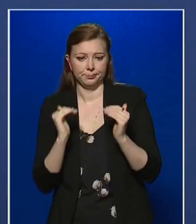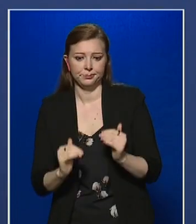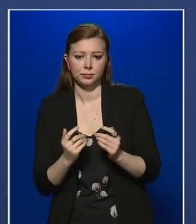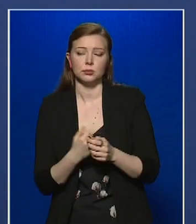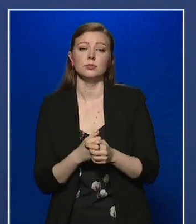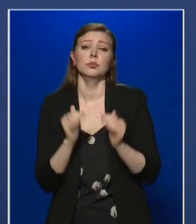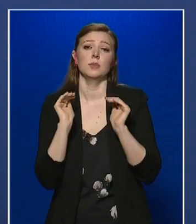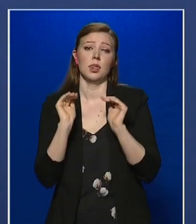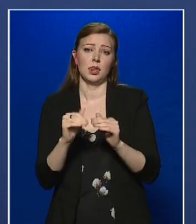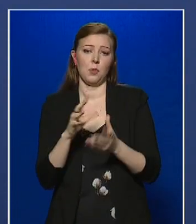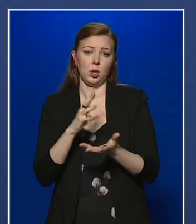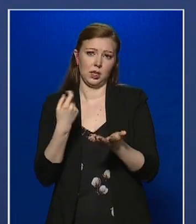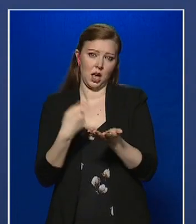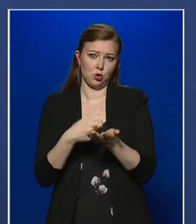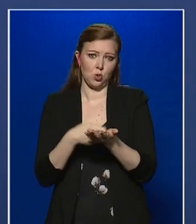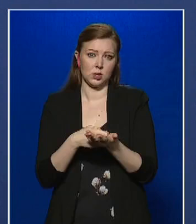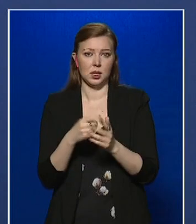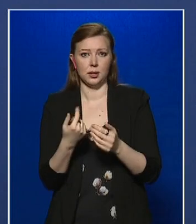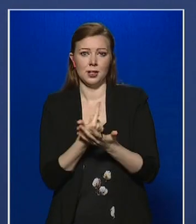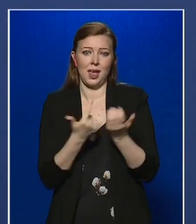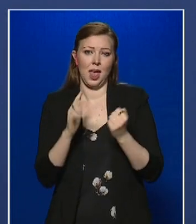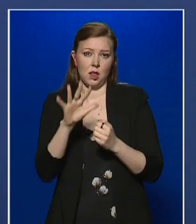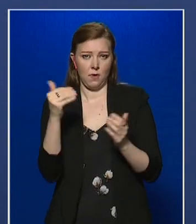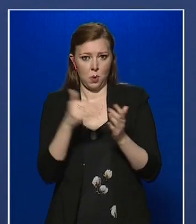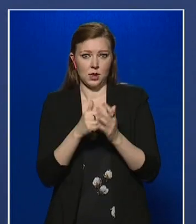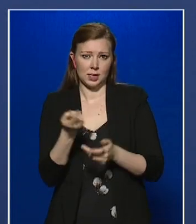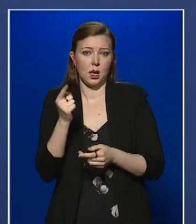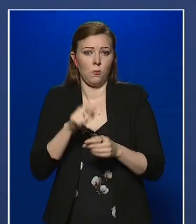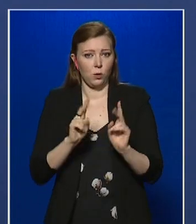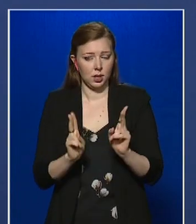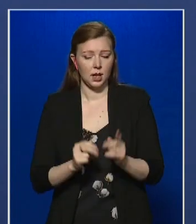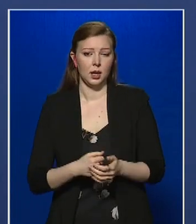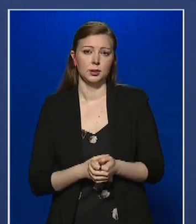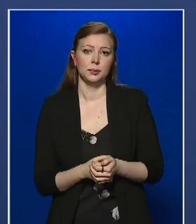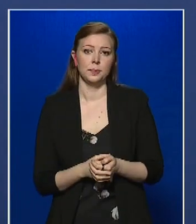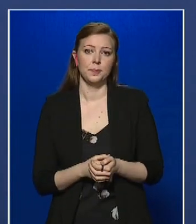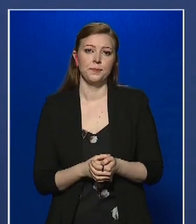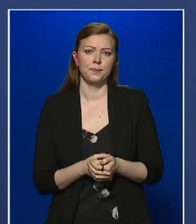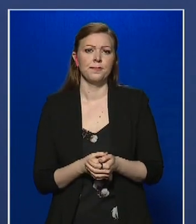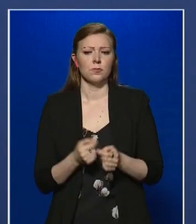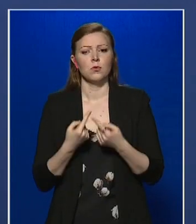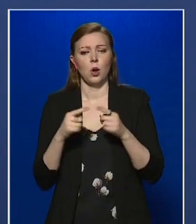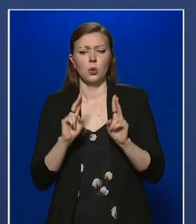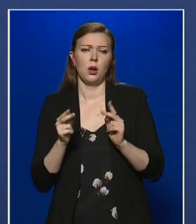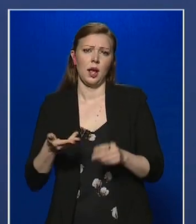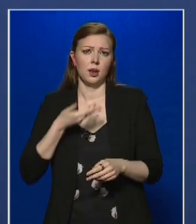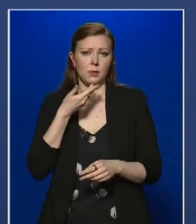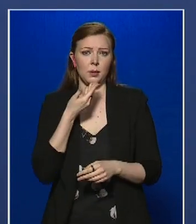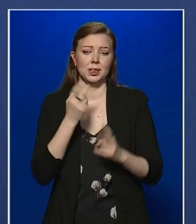azoknál a támogatási összeg legfeljebb 75 ezer forint lehet. Külön szót kell ejtenünk a